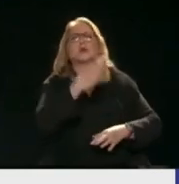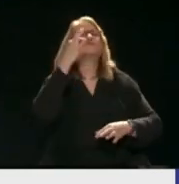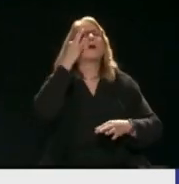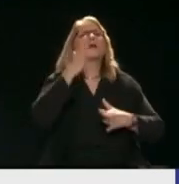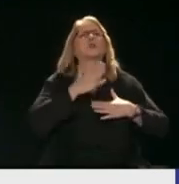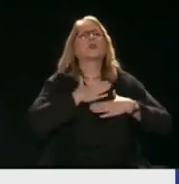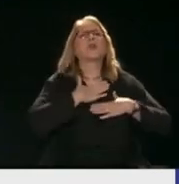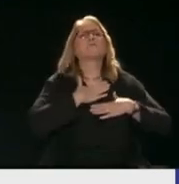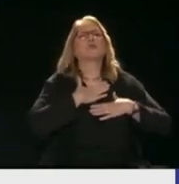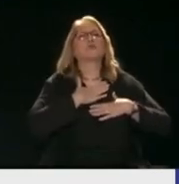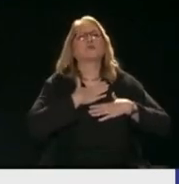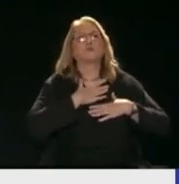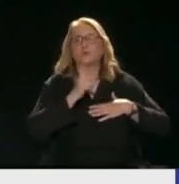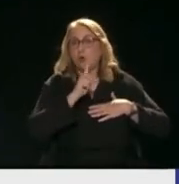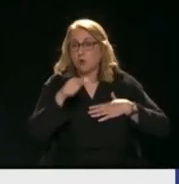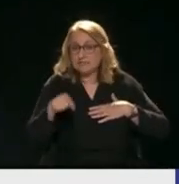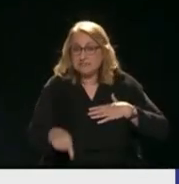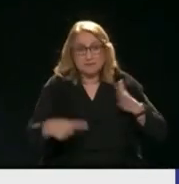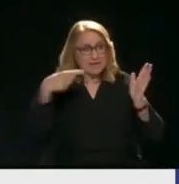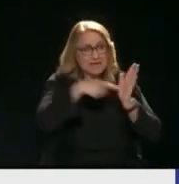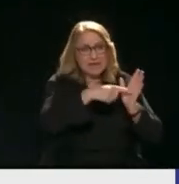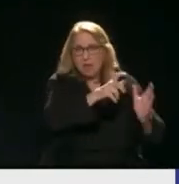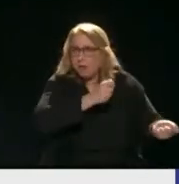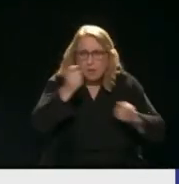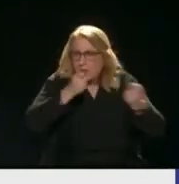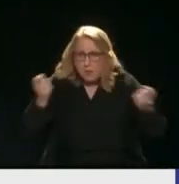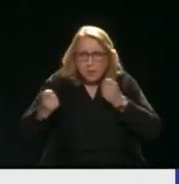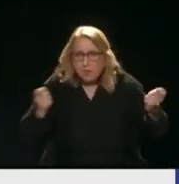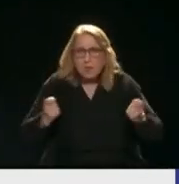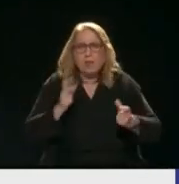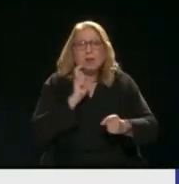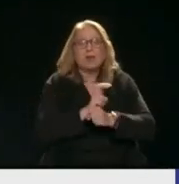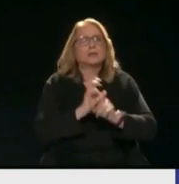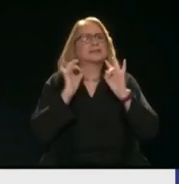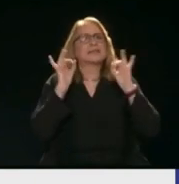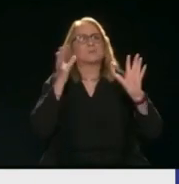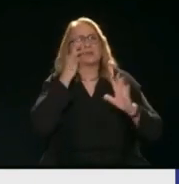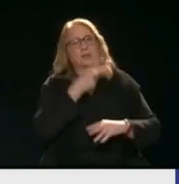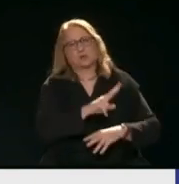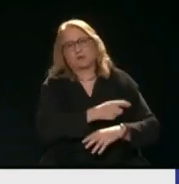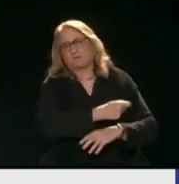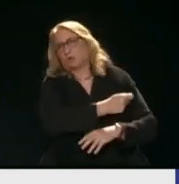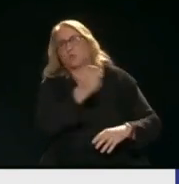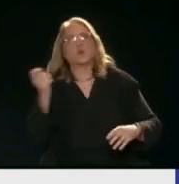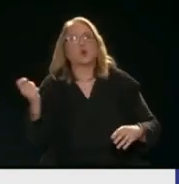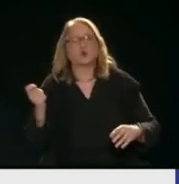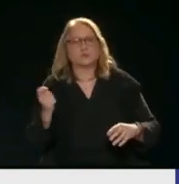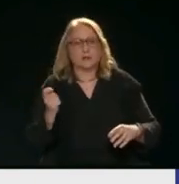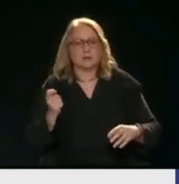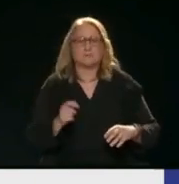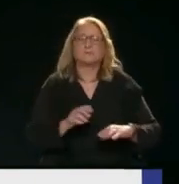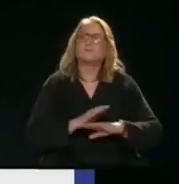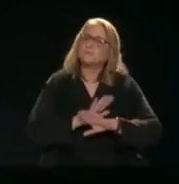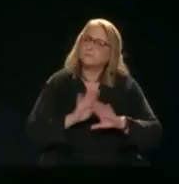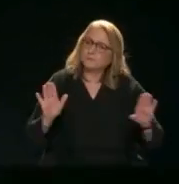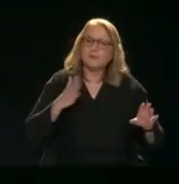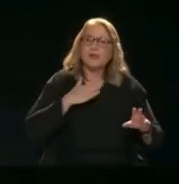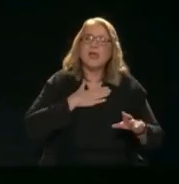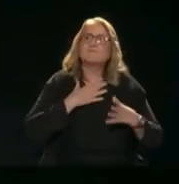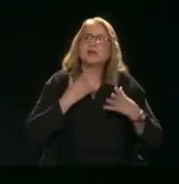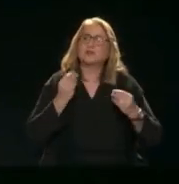όσο θα έχει να πάρει χρυστά Χρωστά για να δώσει Να είστε καλά για την παρέμβασία σας αυτή Η δημόσια τηλεόραση πάντα είναι ανοιχτή